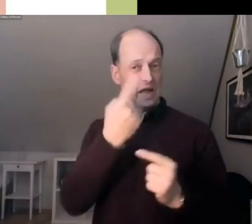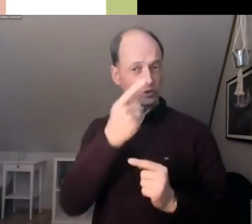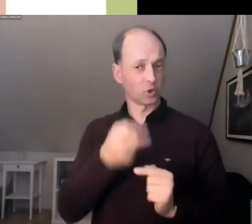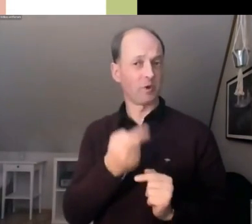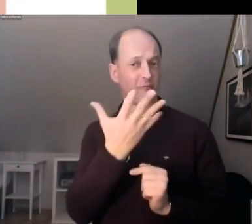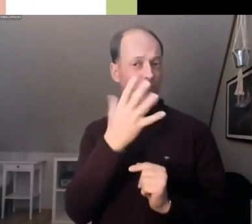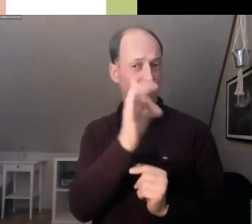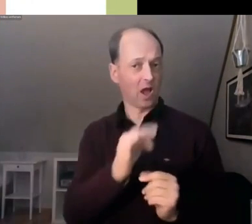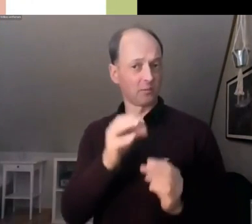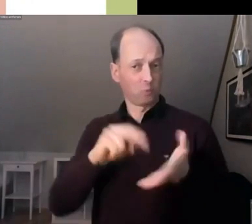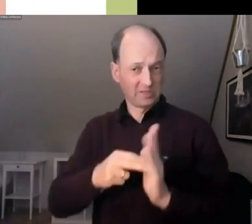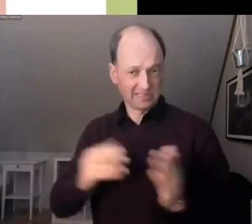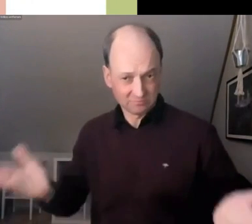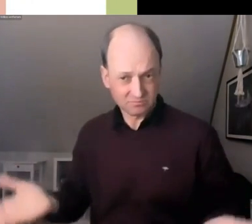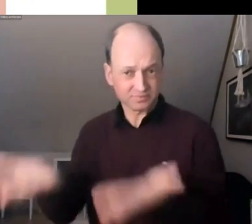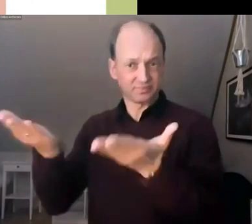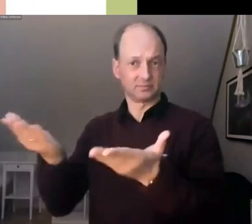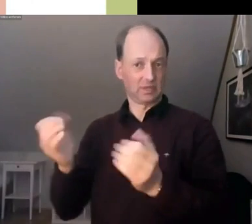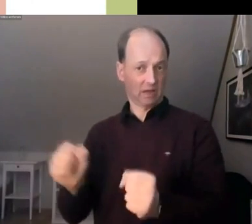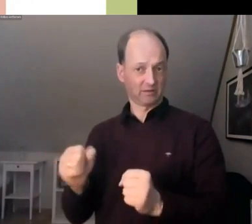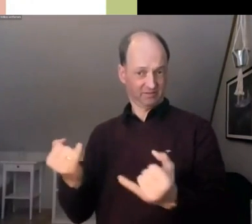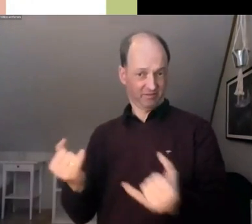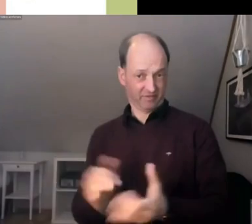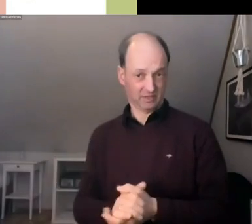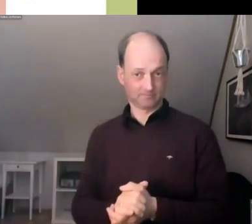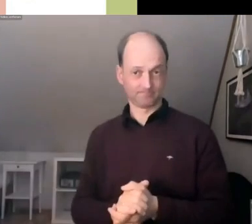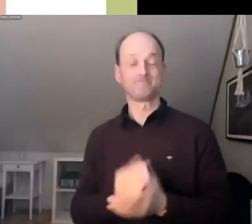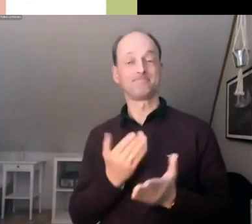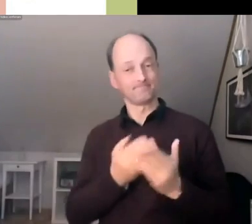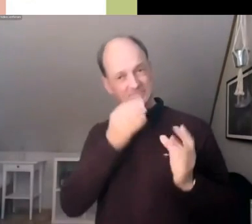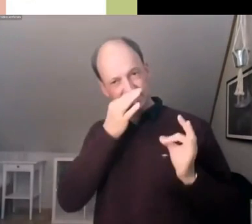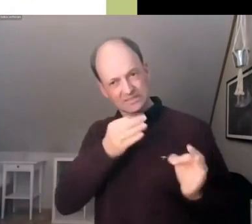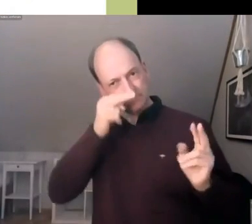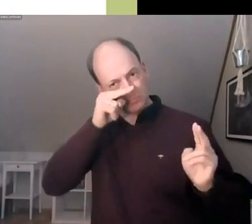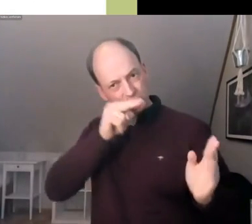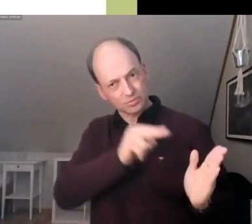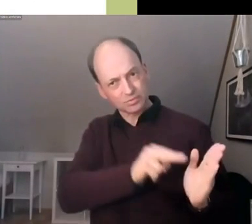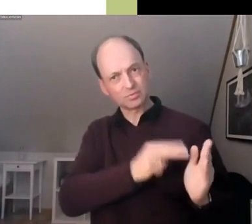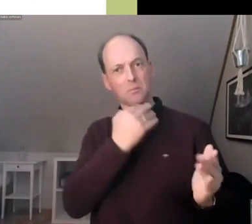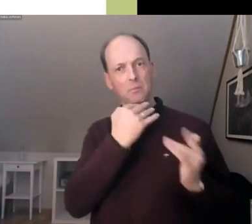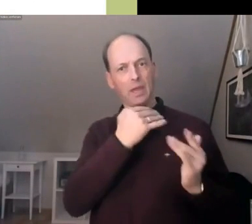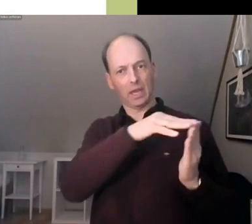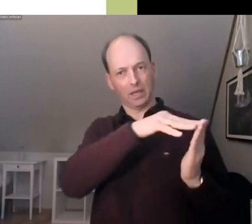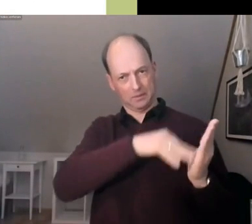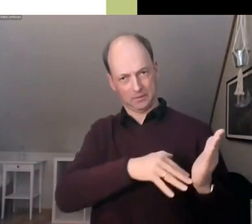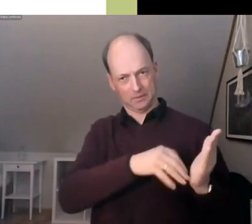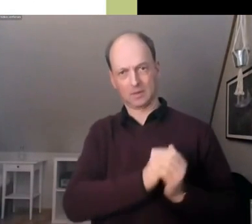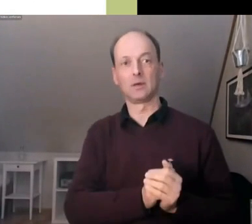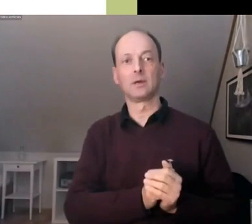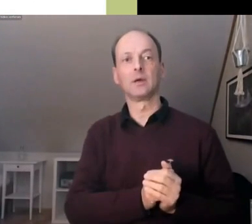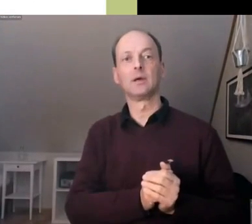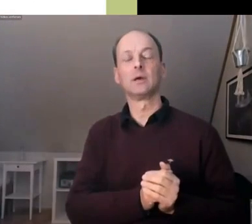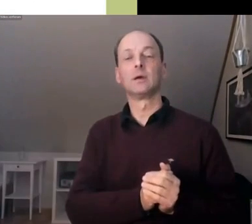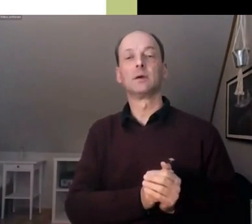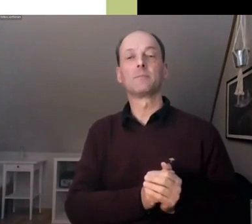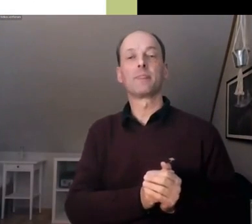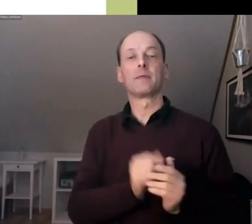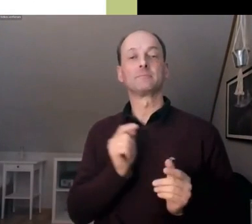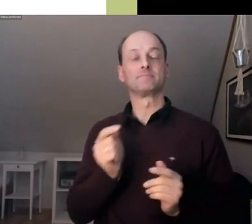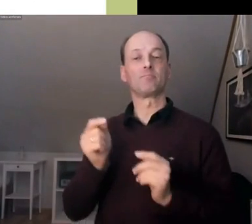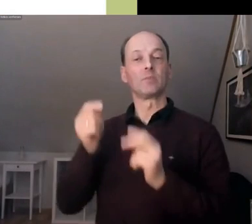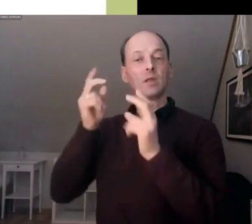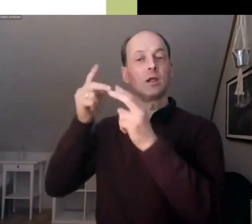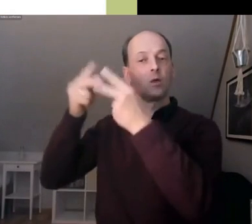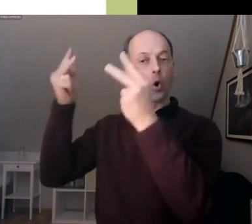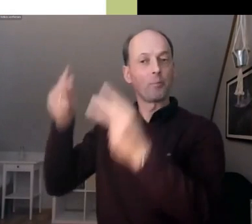Schauen wir uns dafür den Bericht nochmal ein bisschen genauer an und zwar gerade in die Teile, die es nicht in die Zusammenfassung auf der